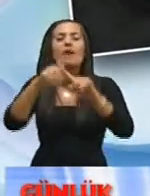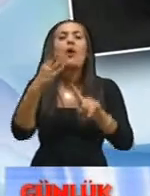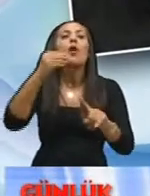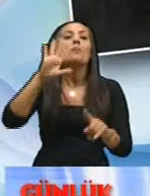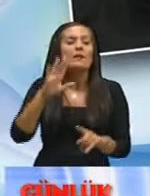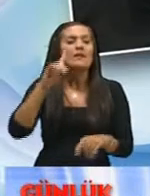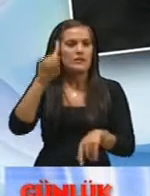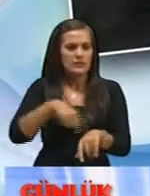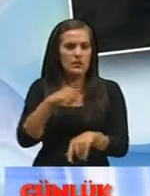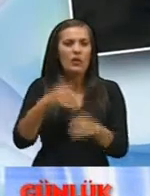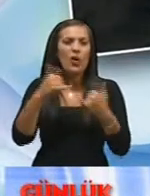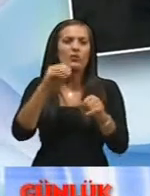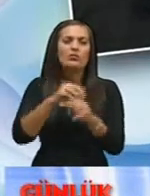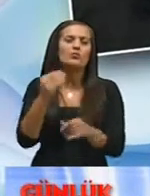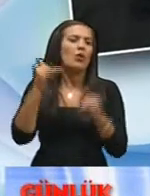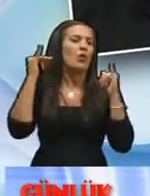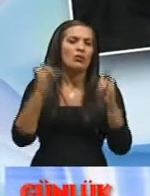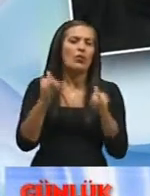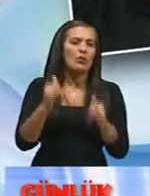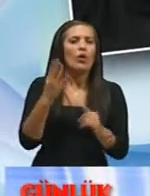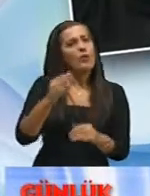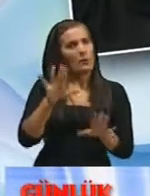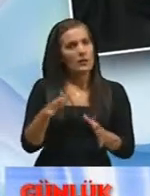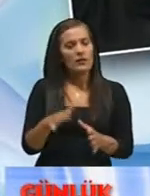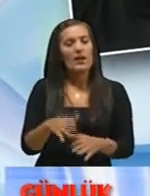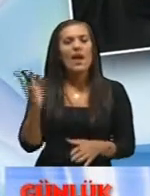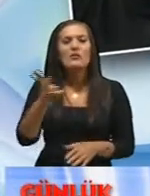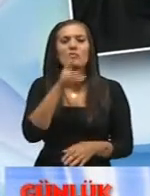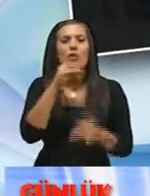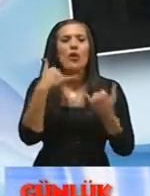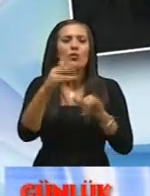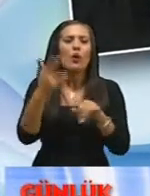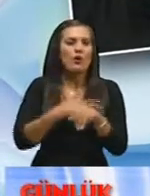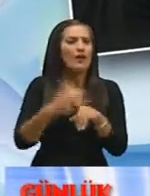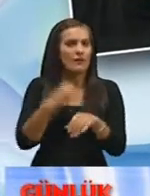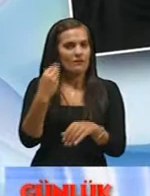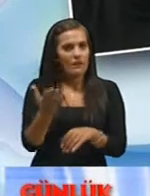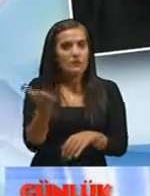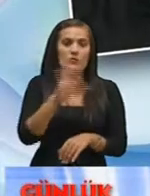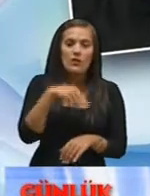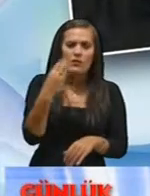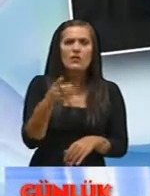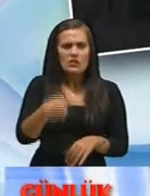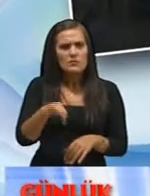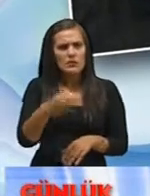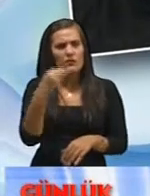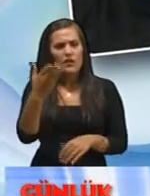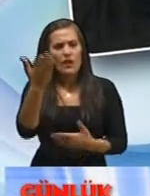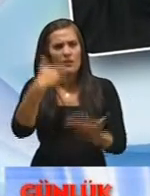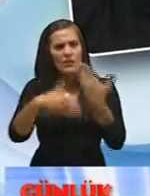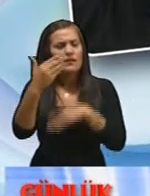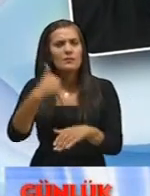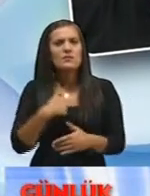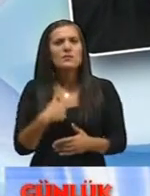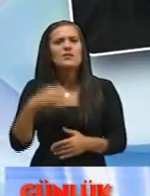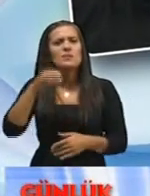bulunamadığınız sürece çok kötü mesela en son oyunlardan örnekler verelim mi sonra mı verelim yok verelim mi lütfen anlatın